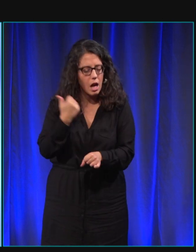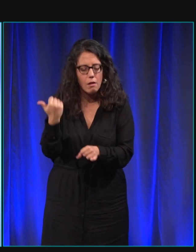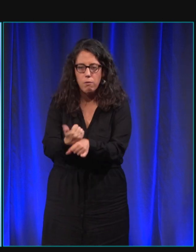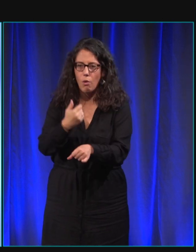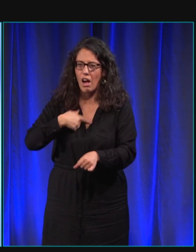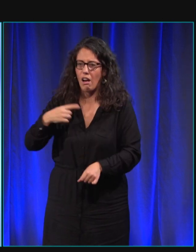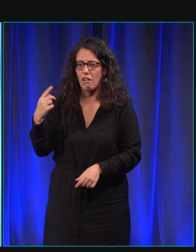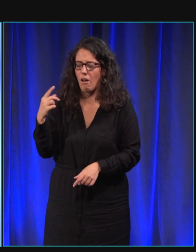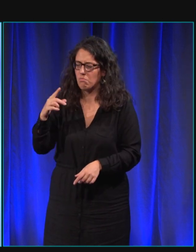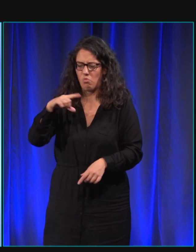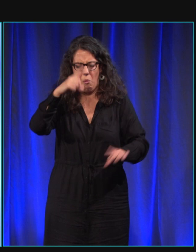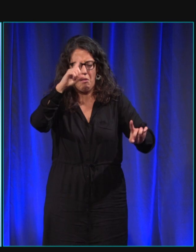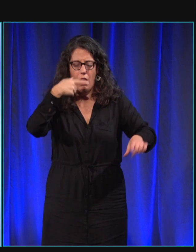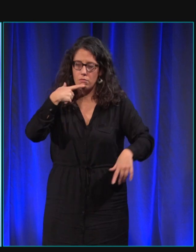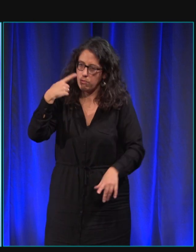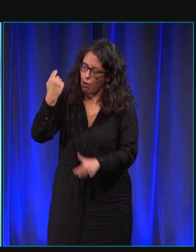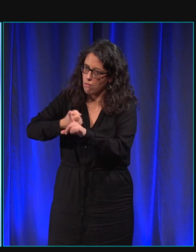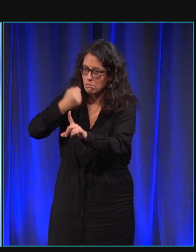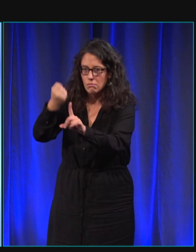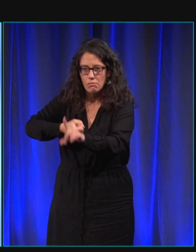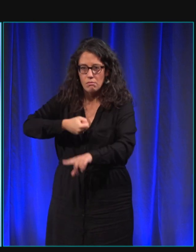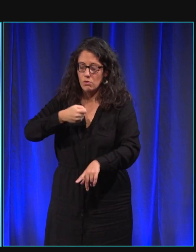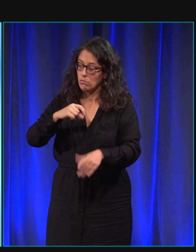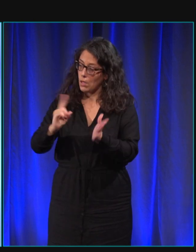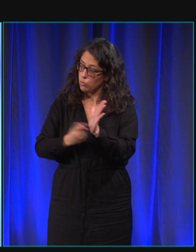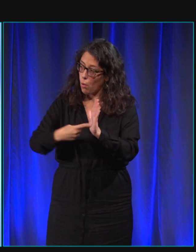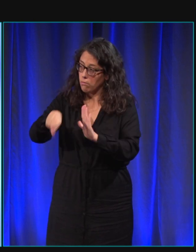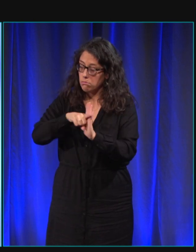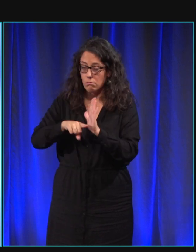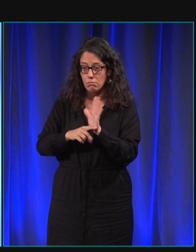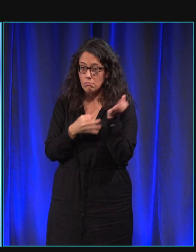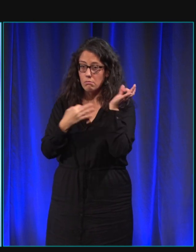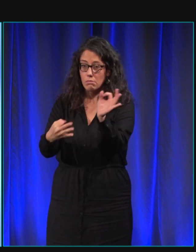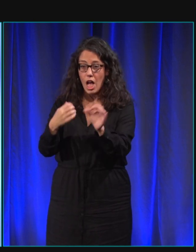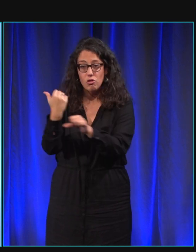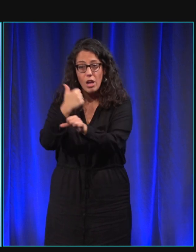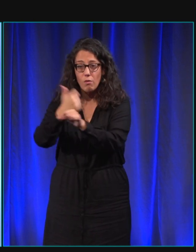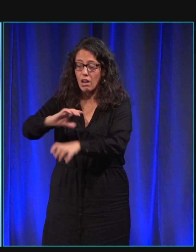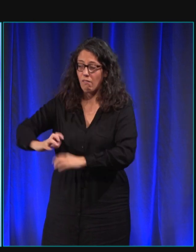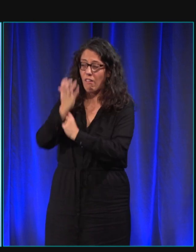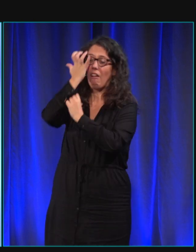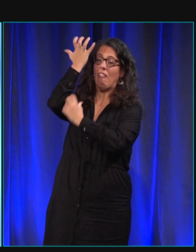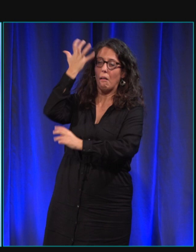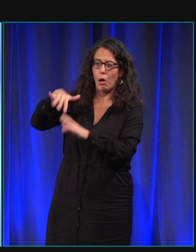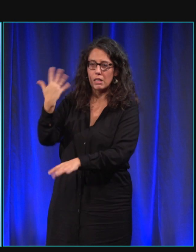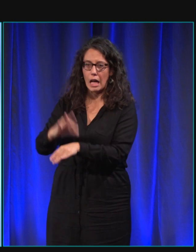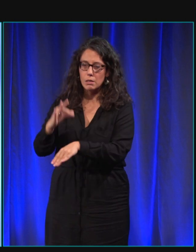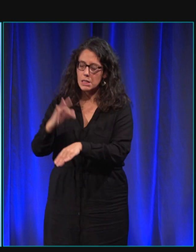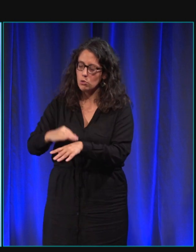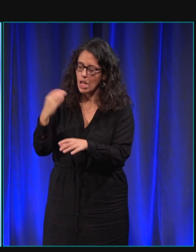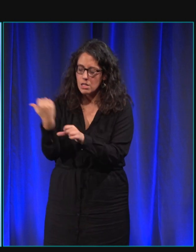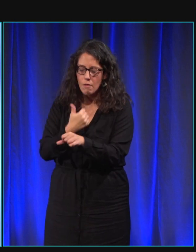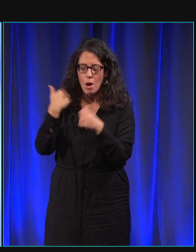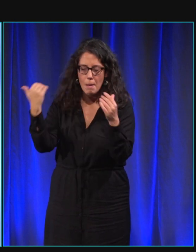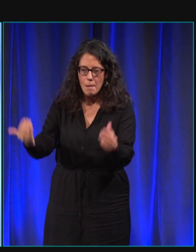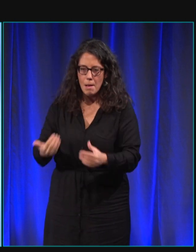battre à chaque fois on doit rappeler nos droits à chaque fois on se fait hurler dessus pendant 15 minutes voilà donc